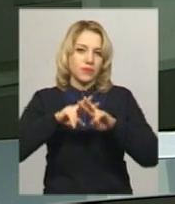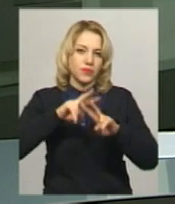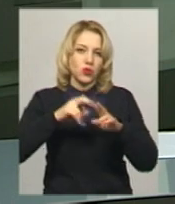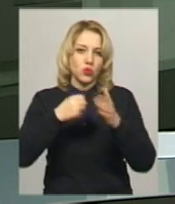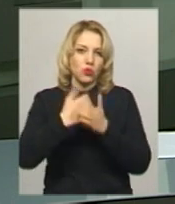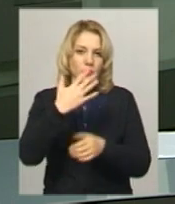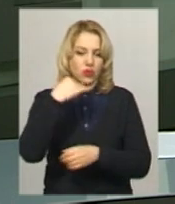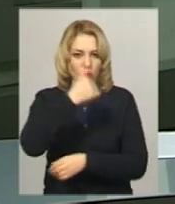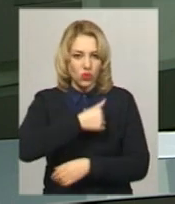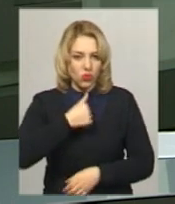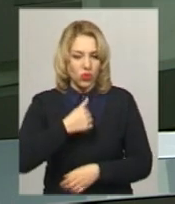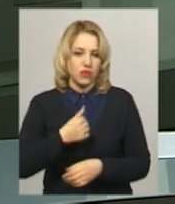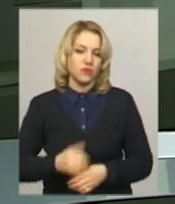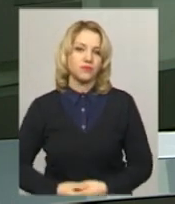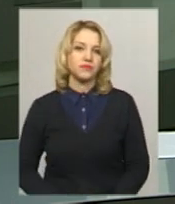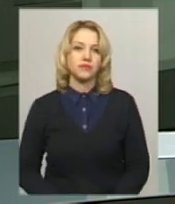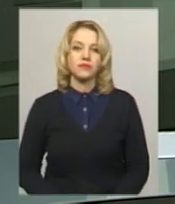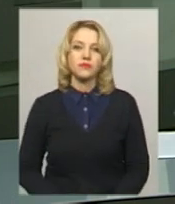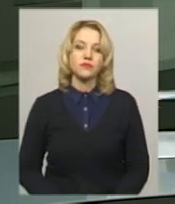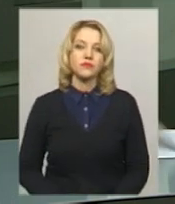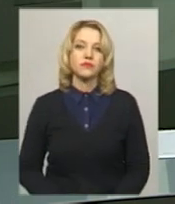або позбавлення волі на той самий строк.